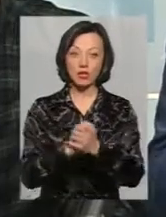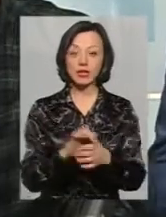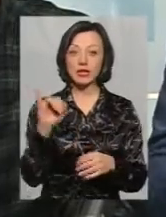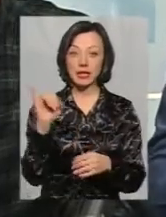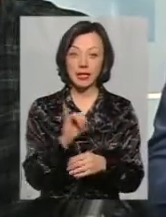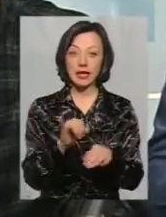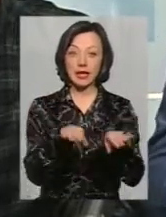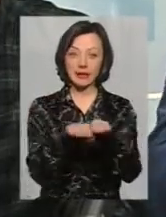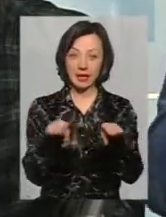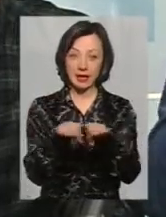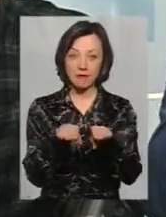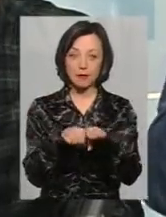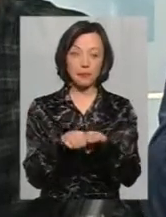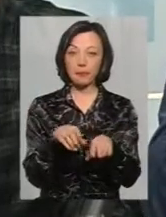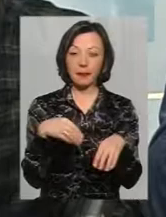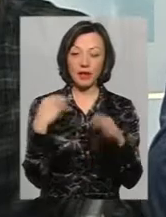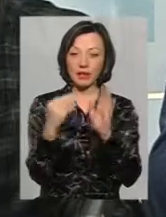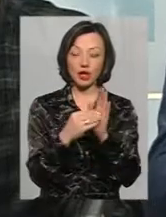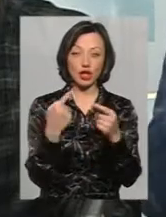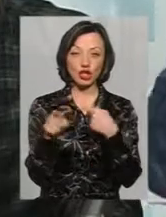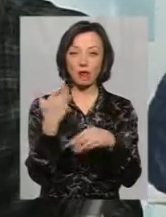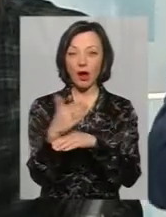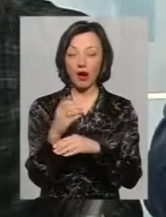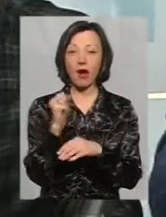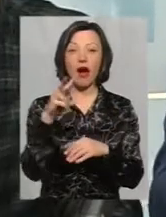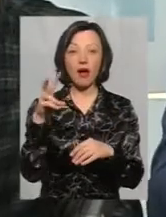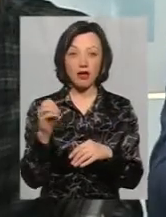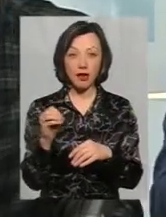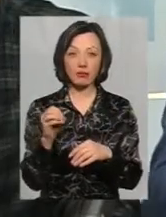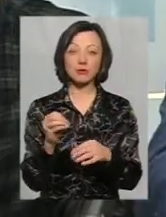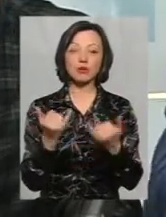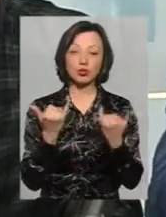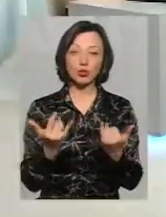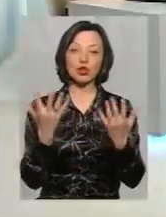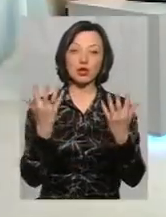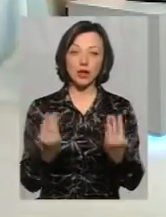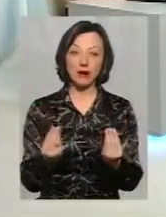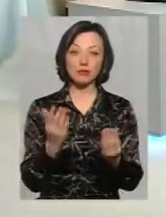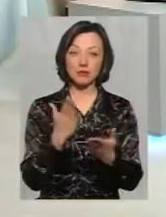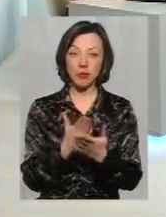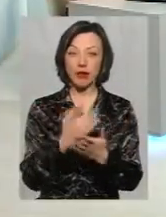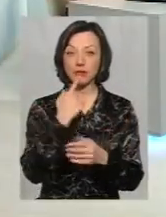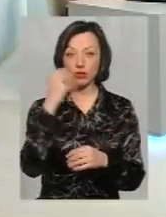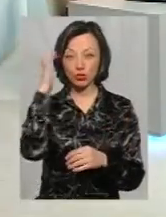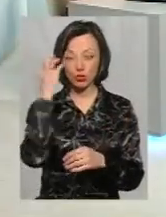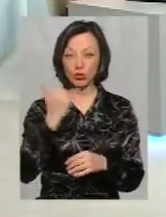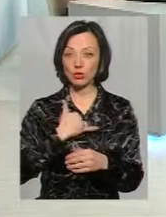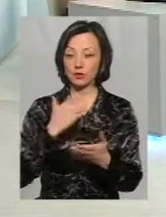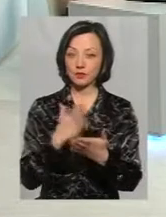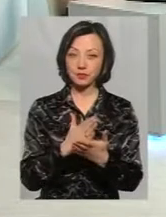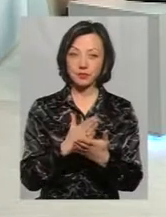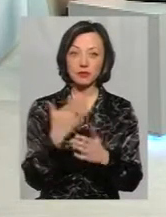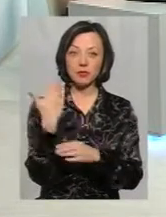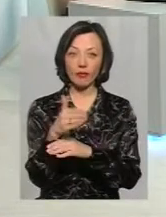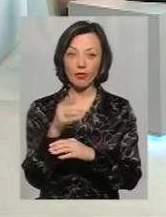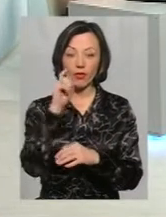І рівень з ним ми не ставимо інші прапори. Але разом із тим ми на сьогоднішній день маємо не тільки червоно-чорний, ми говоримо за